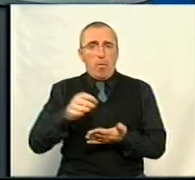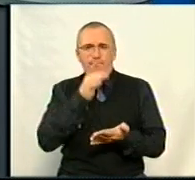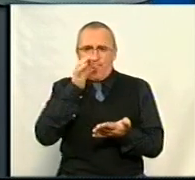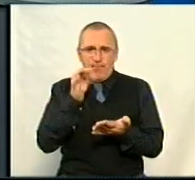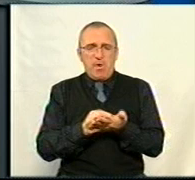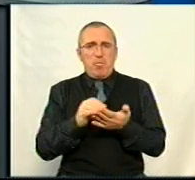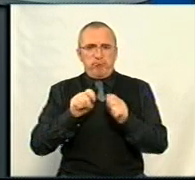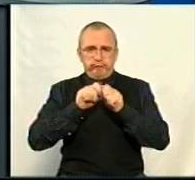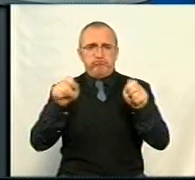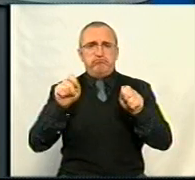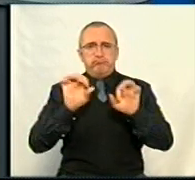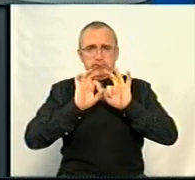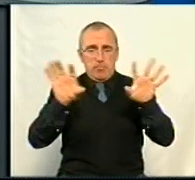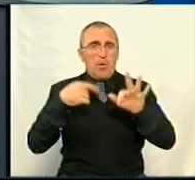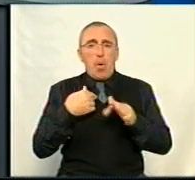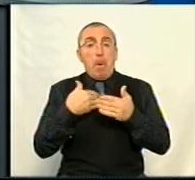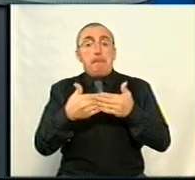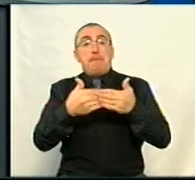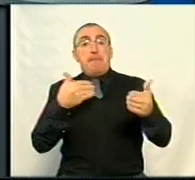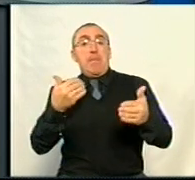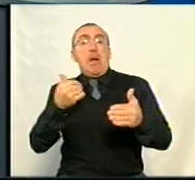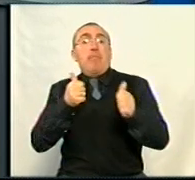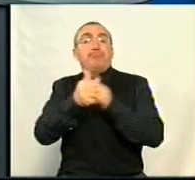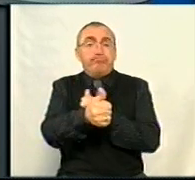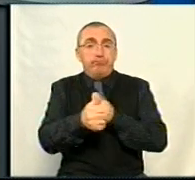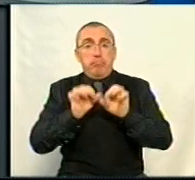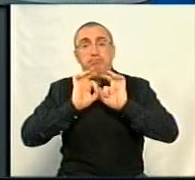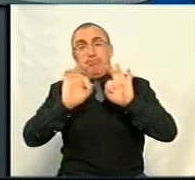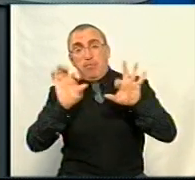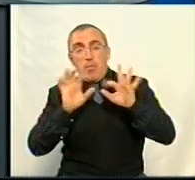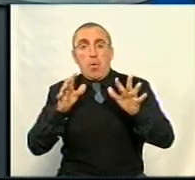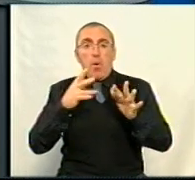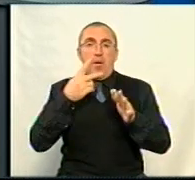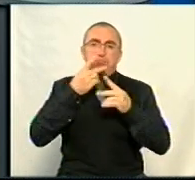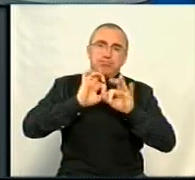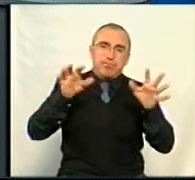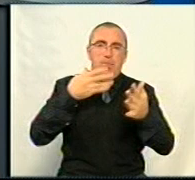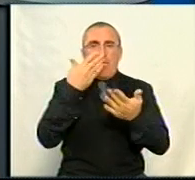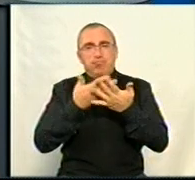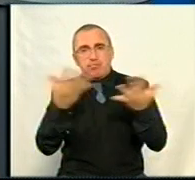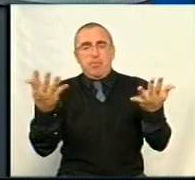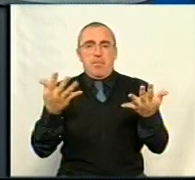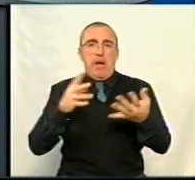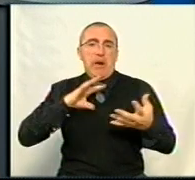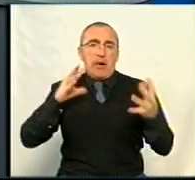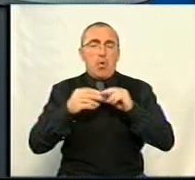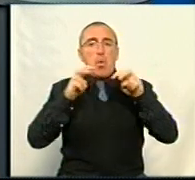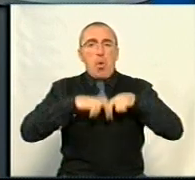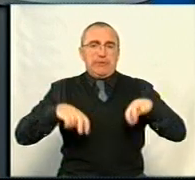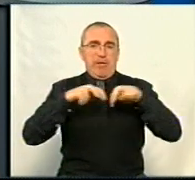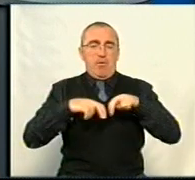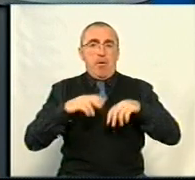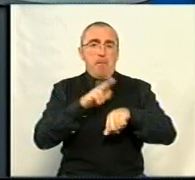робити заяви, і я не хочу перечасно, випереджаючи події, анонсувати результати розслідування